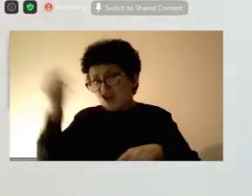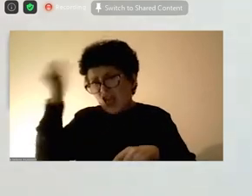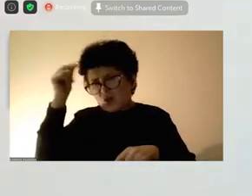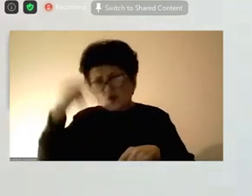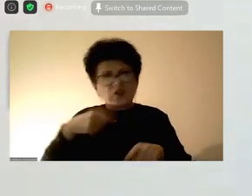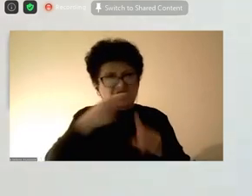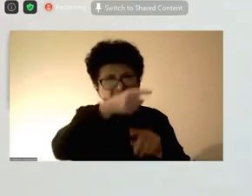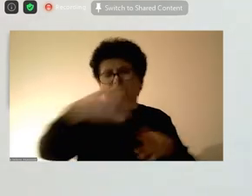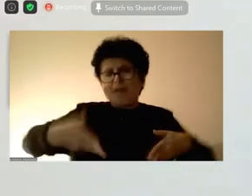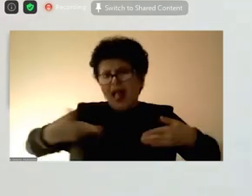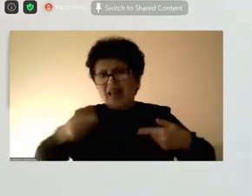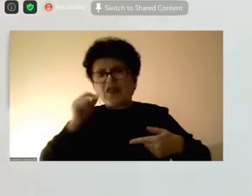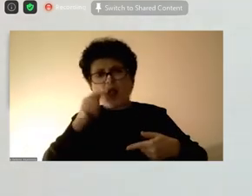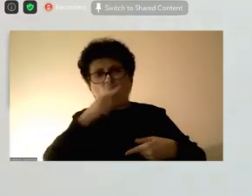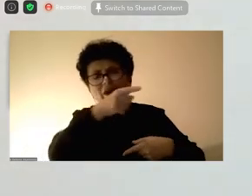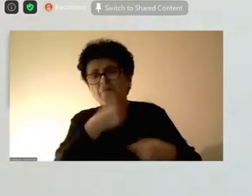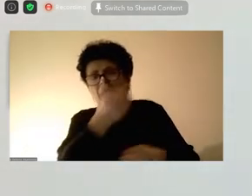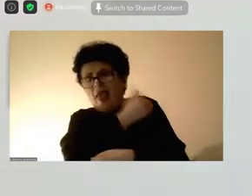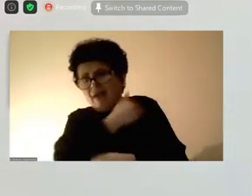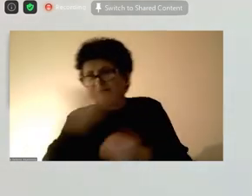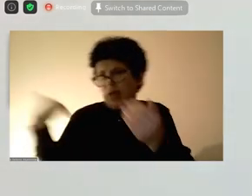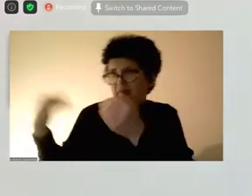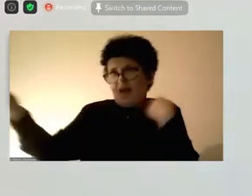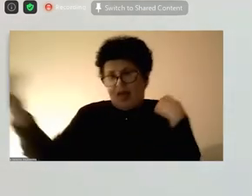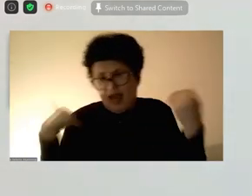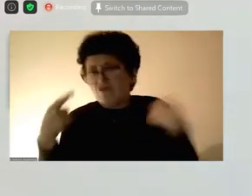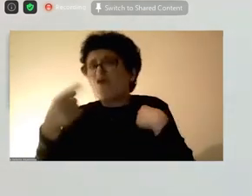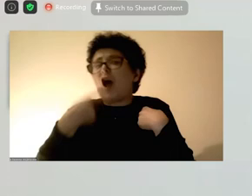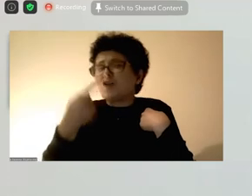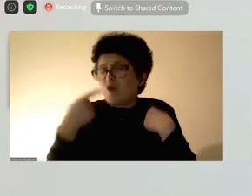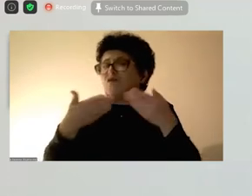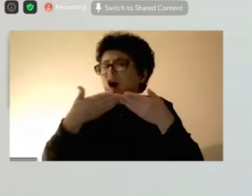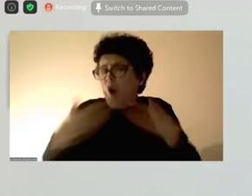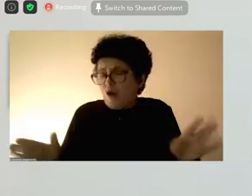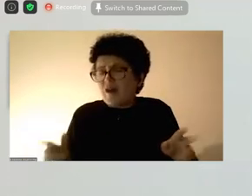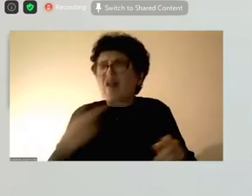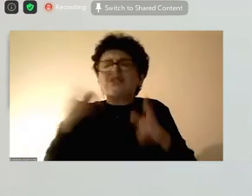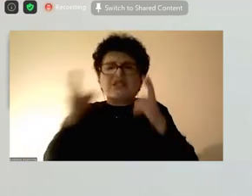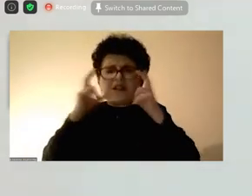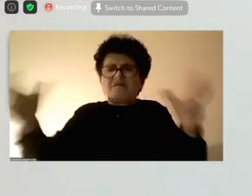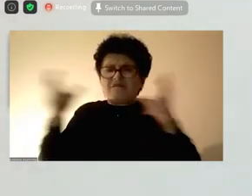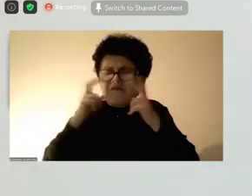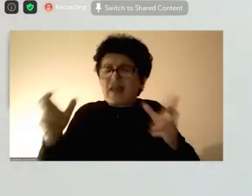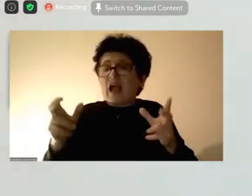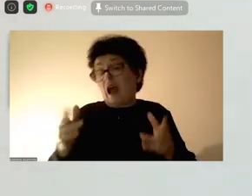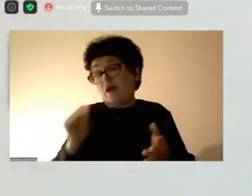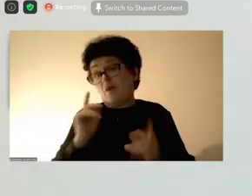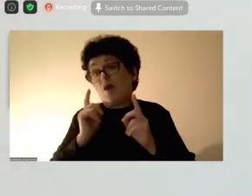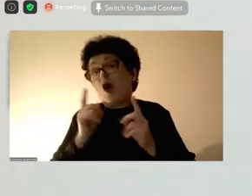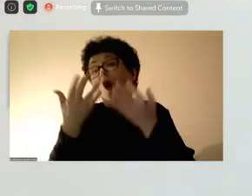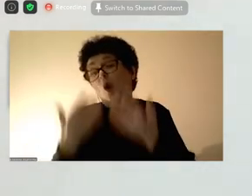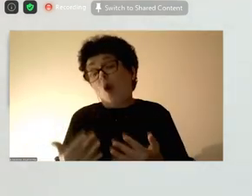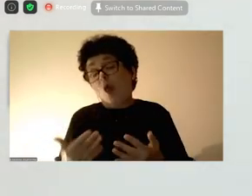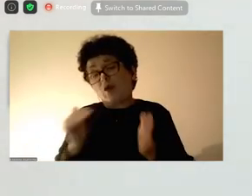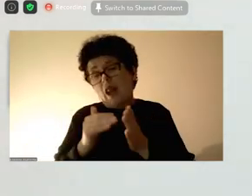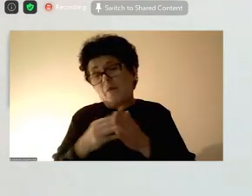и овие млади луѓе кои алармират и зборуват и испуштат крици на секој можен начин, колку многу им